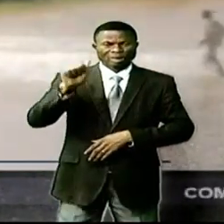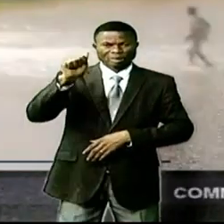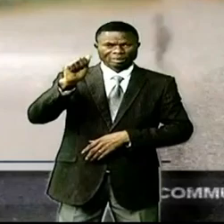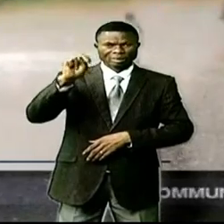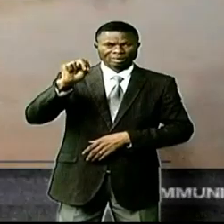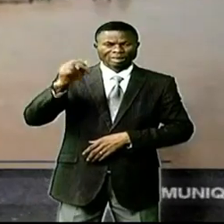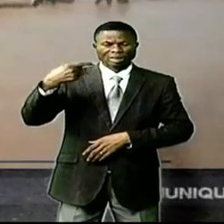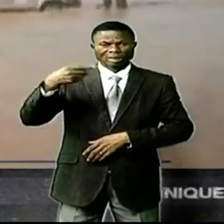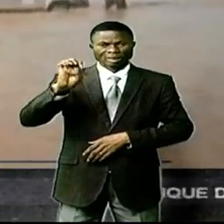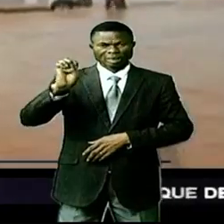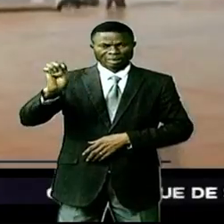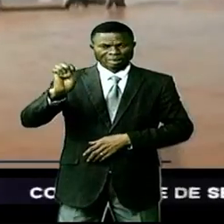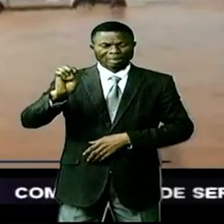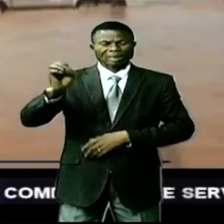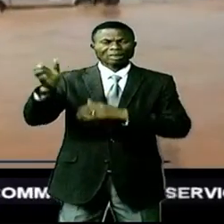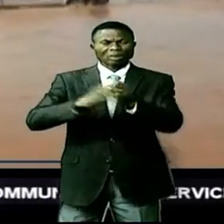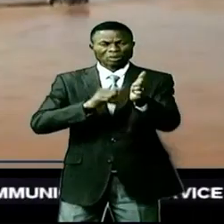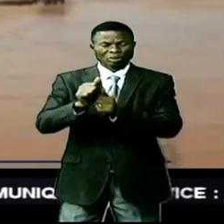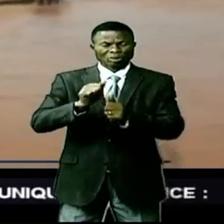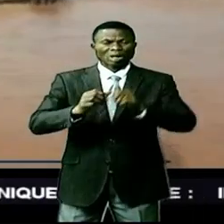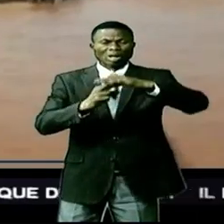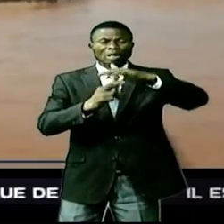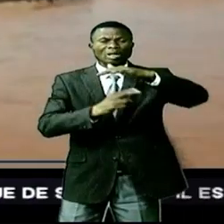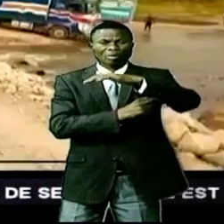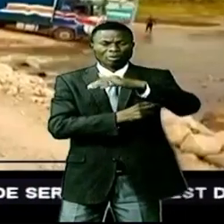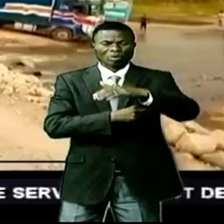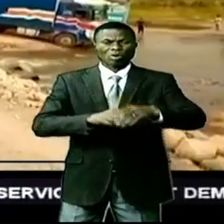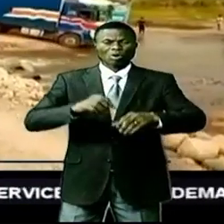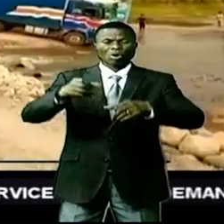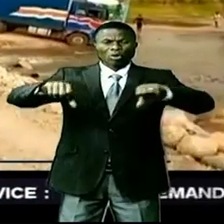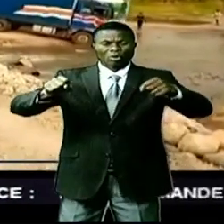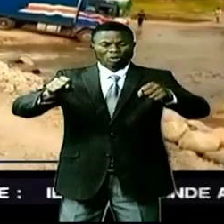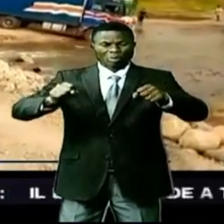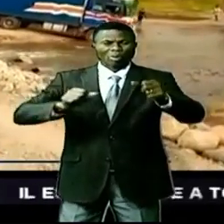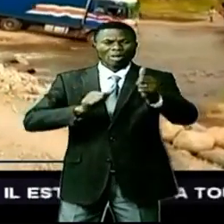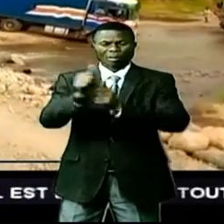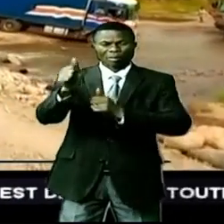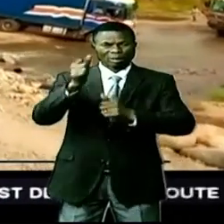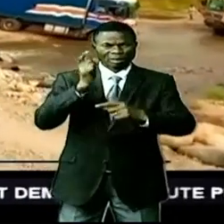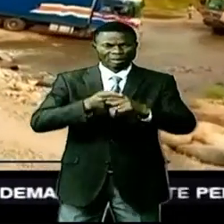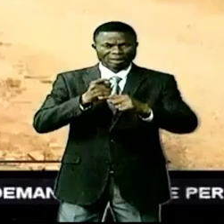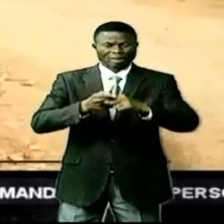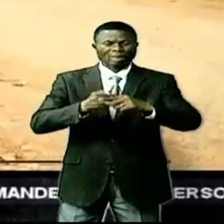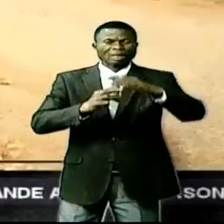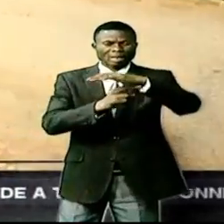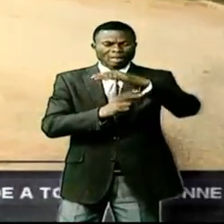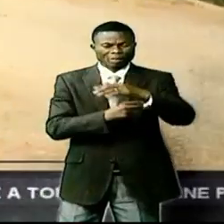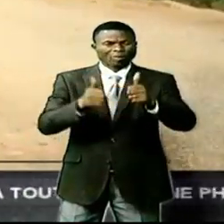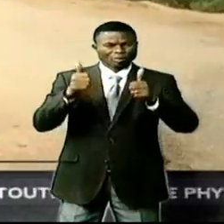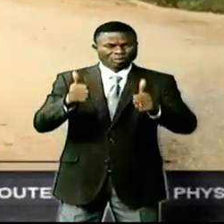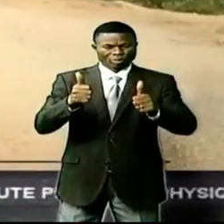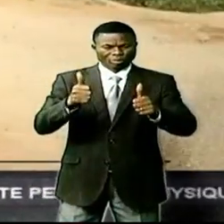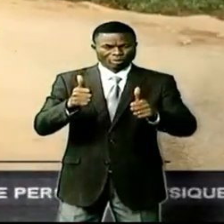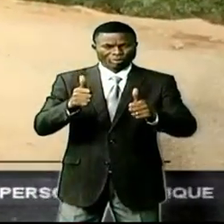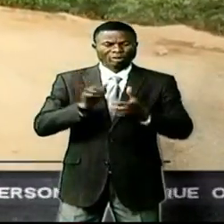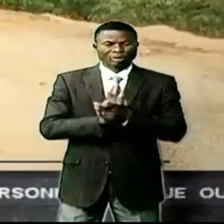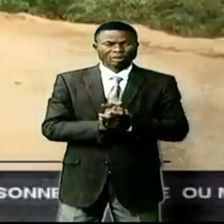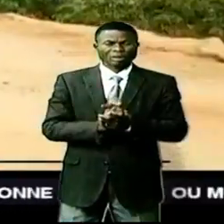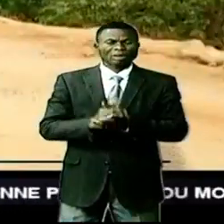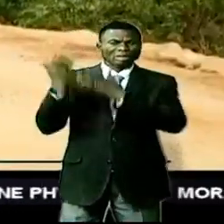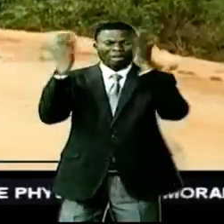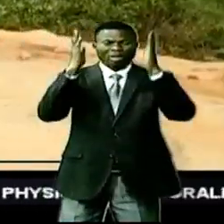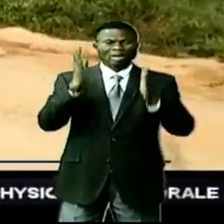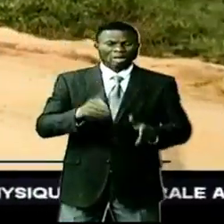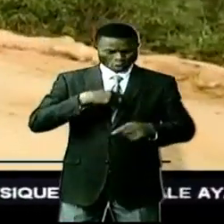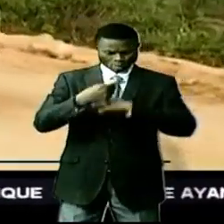après la démolition de ces ponts, des véhicules légers passent désormais sur le pont Sangue et Aruningou. Le trafic a repris